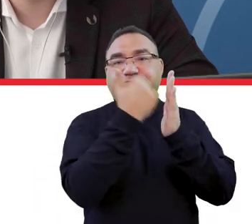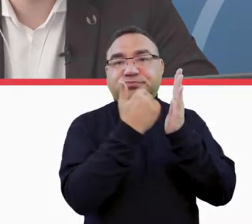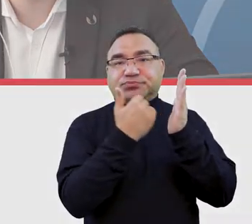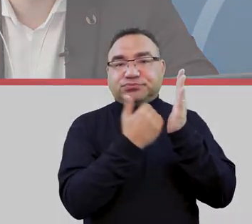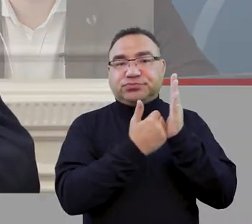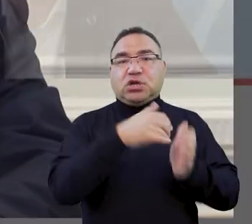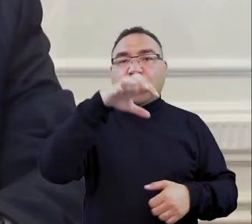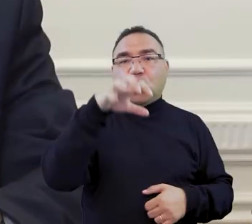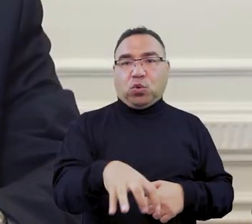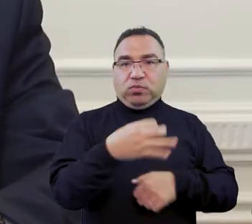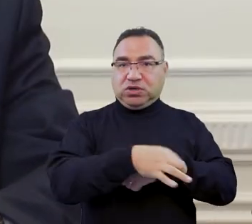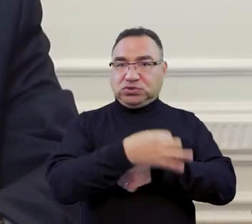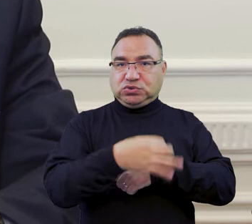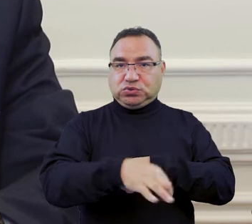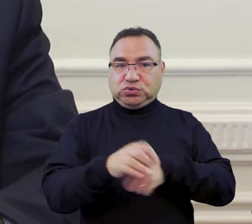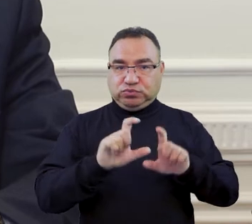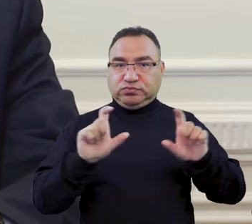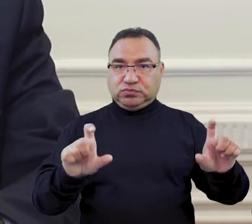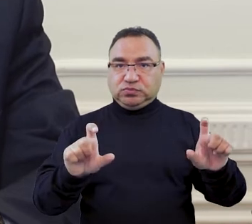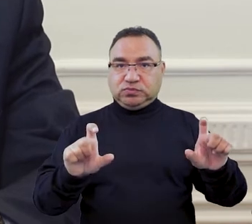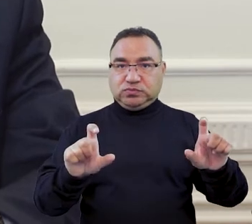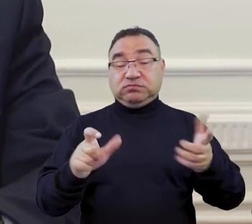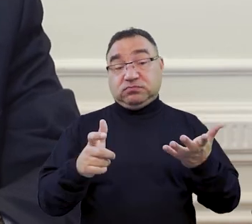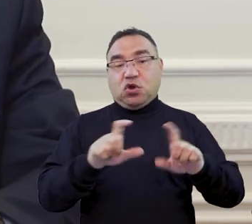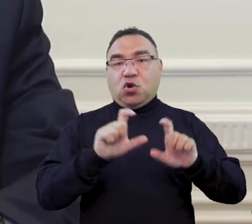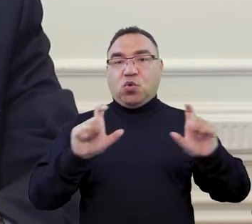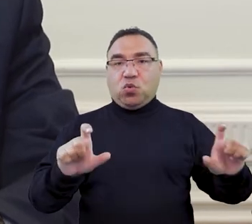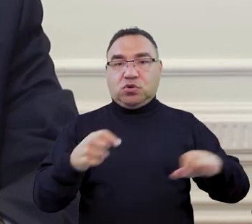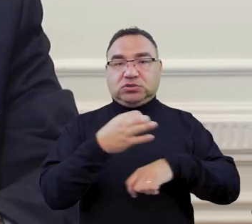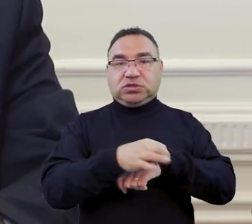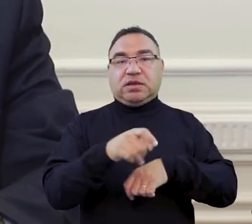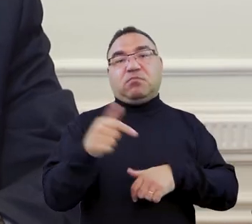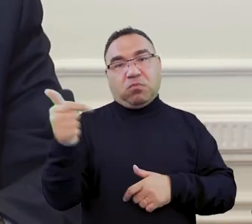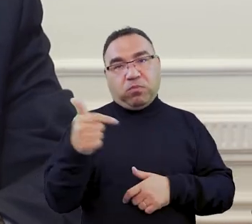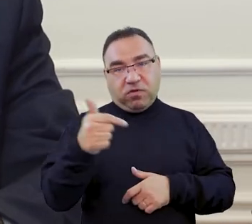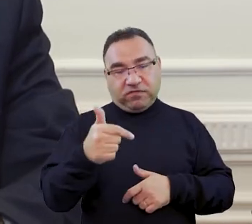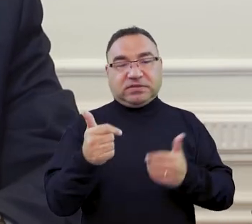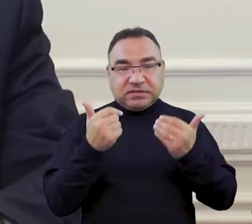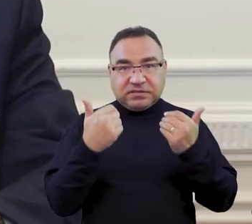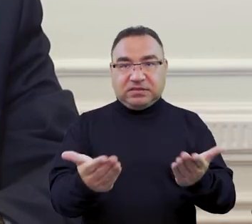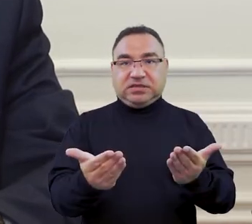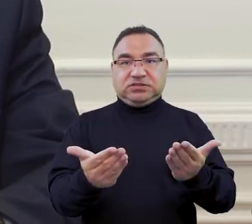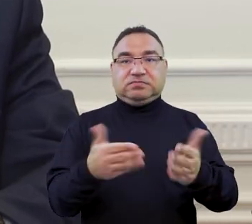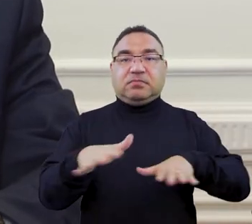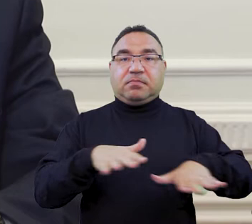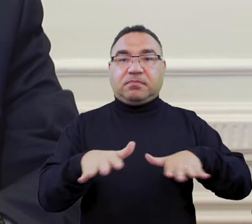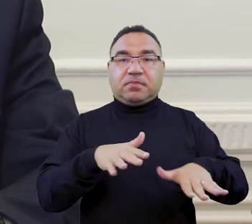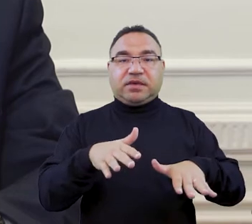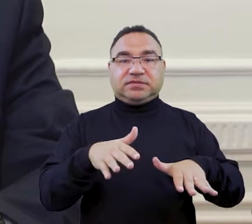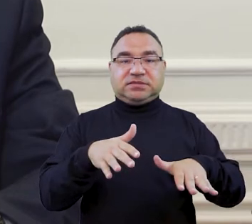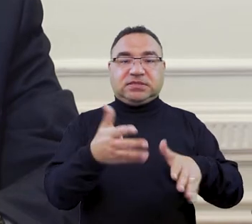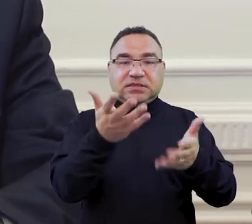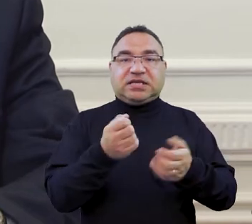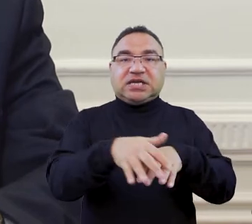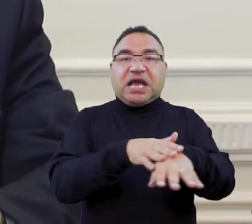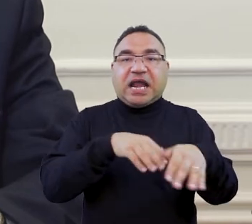dla przedstawicieli środowiska akademickiego i uczelnia, o ile to jest możliwe, powinna zapewnić miejsce